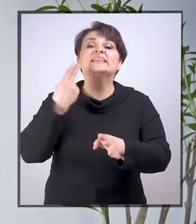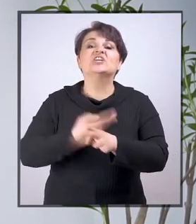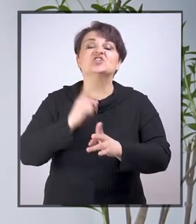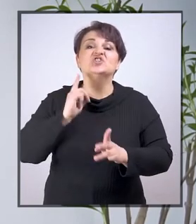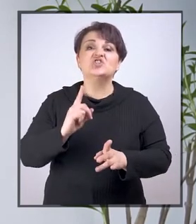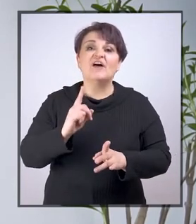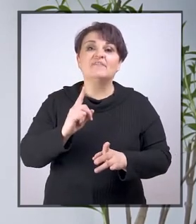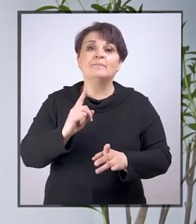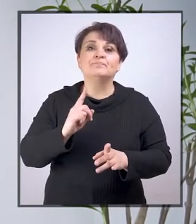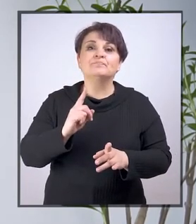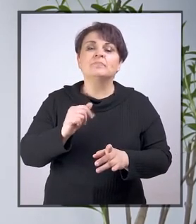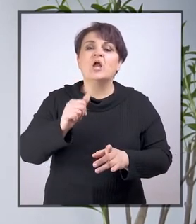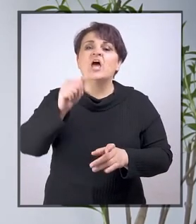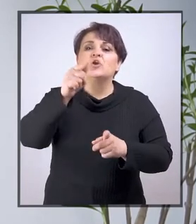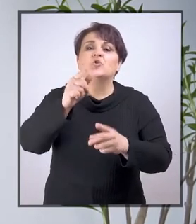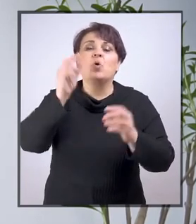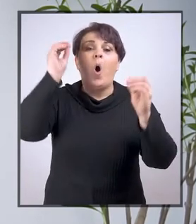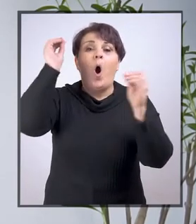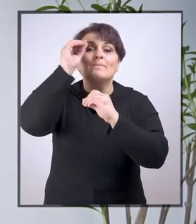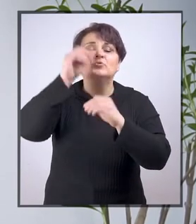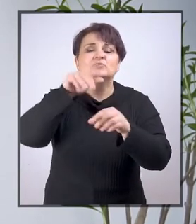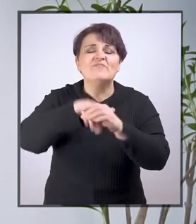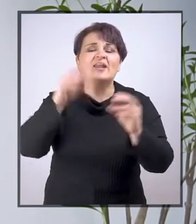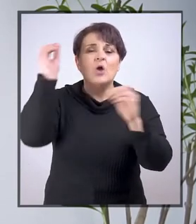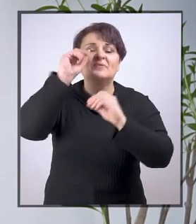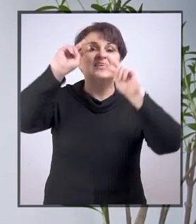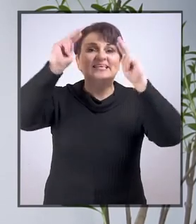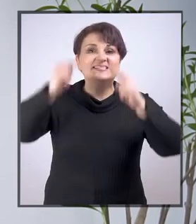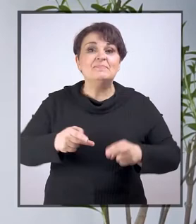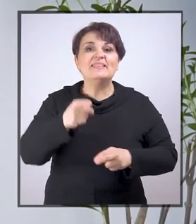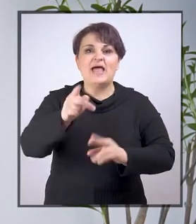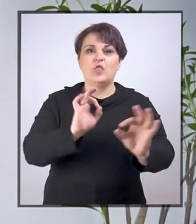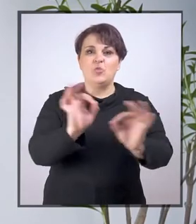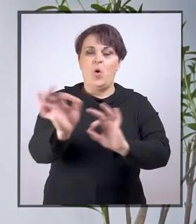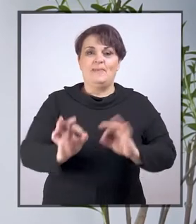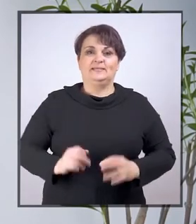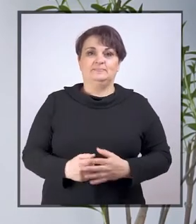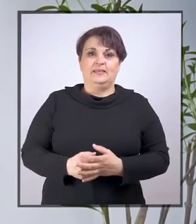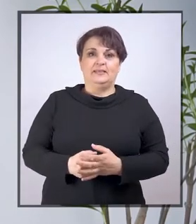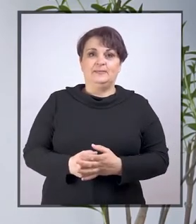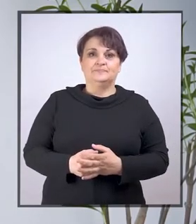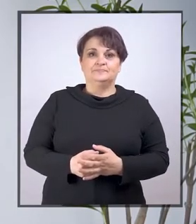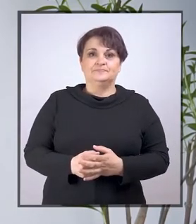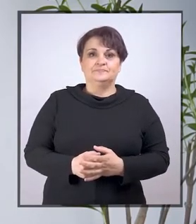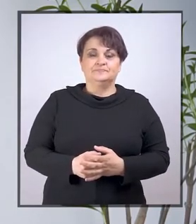države, odnosno obrazovnog sistema, da je obezbijedi.